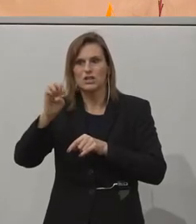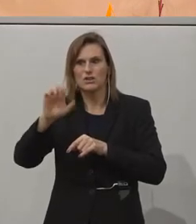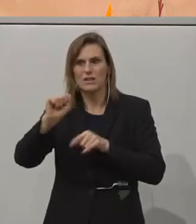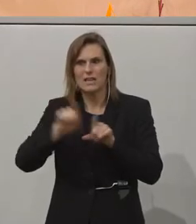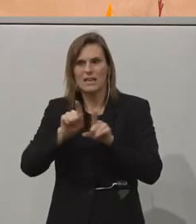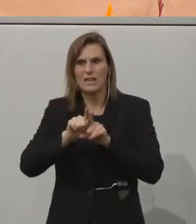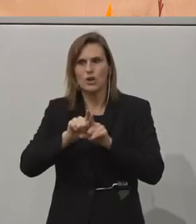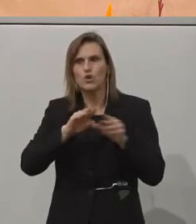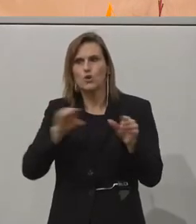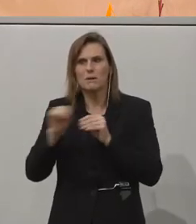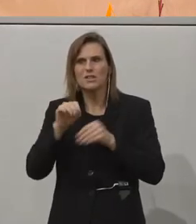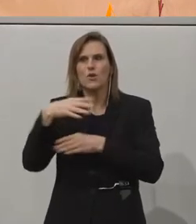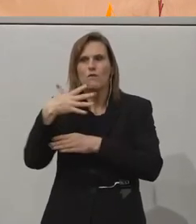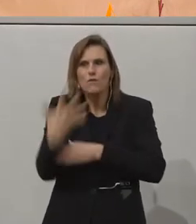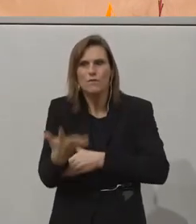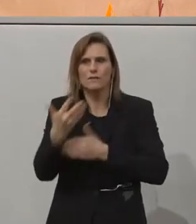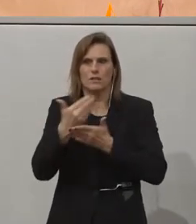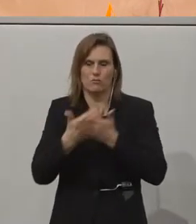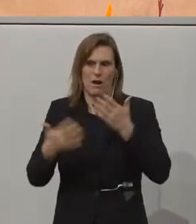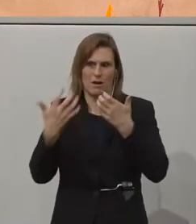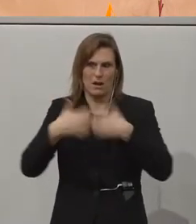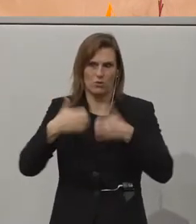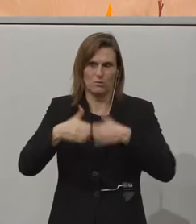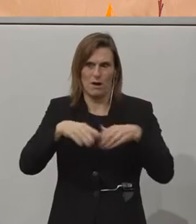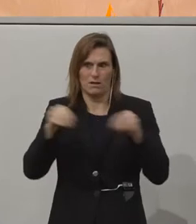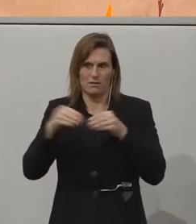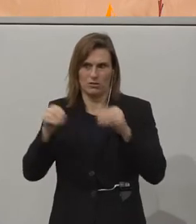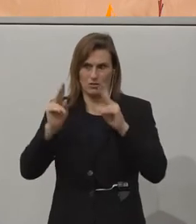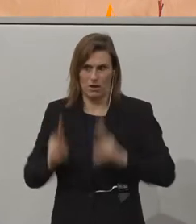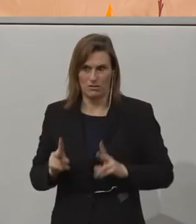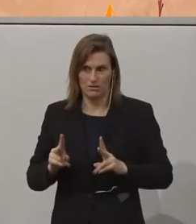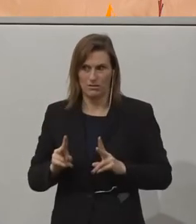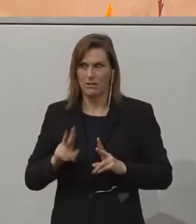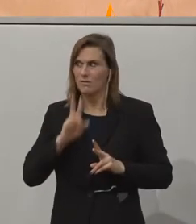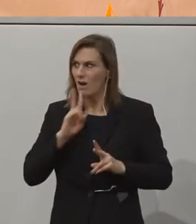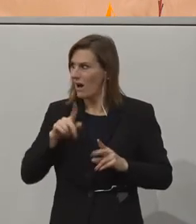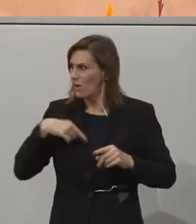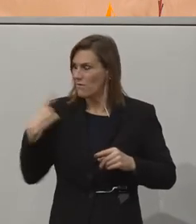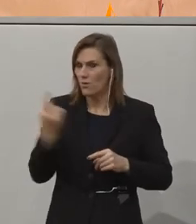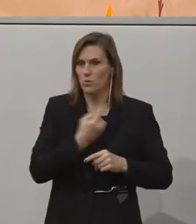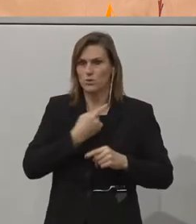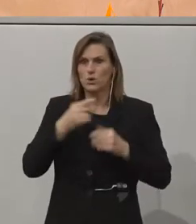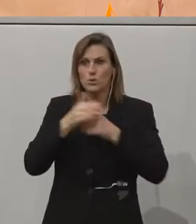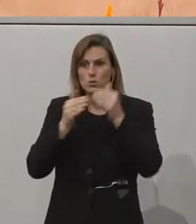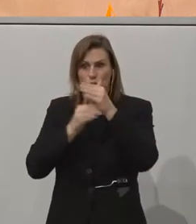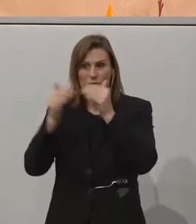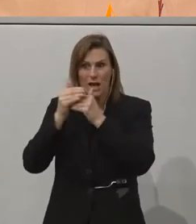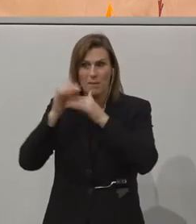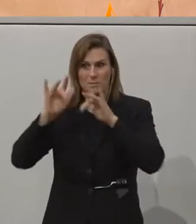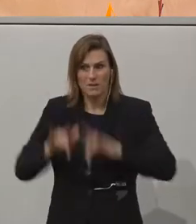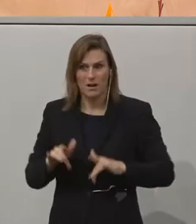50 Sprachen automatisiert zu bekommen. Und es liegt wirklich an uns, die Systeme sind vorhanden,